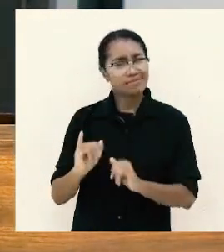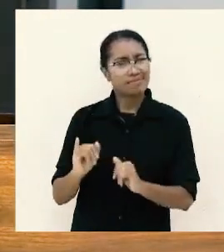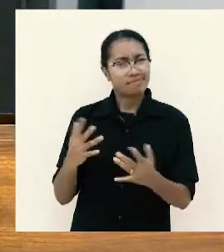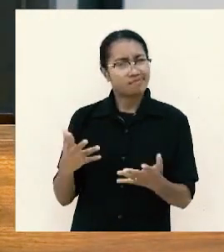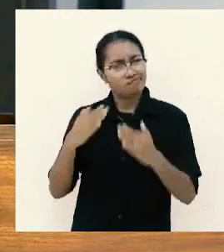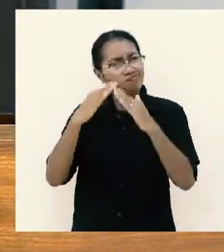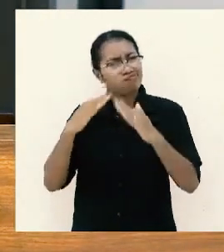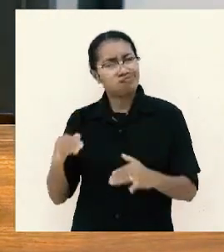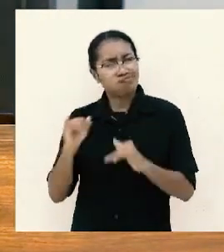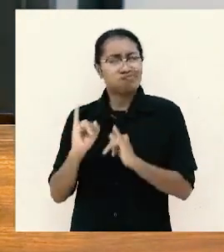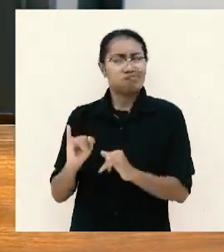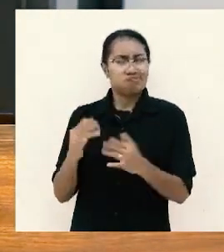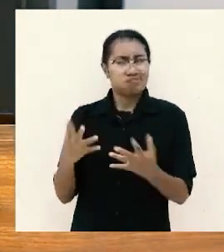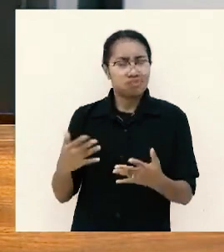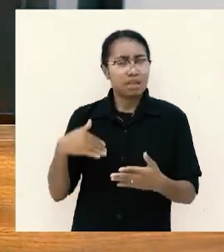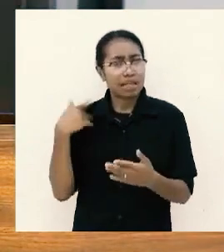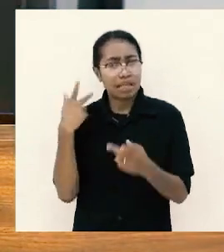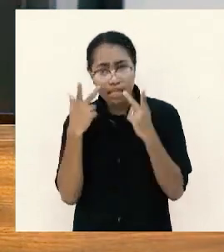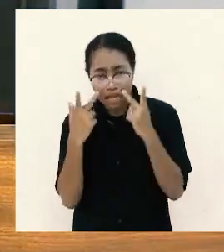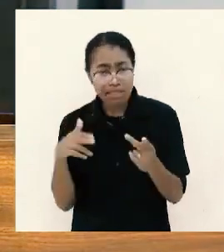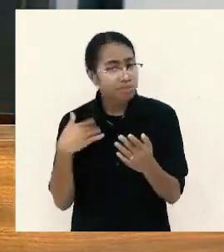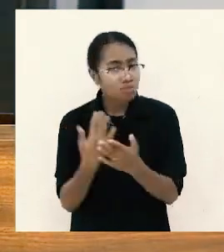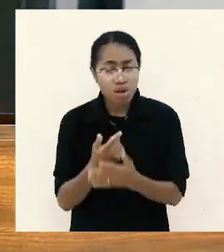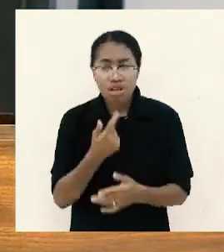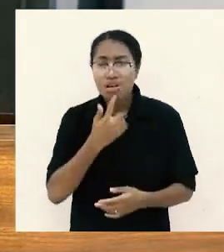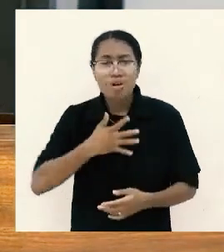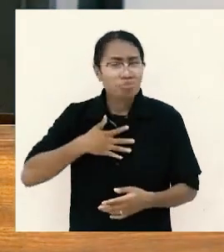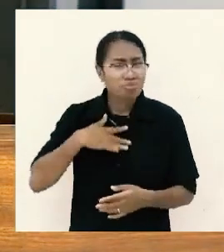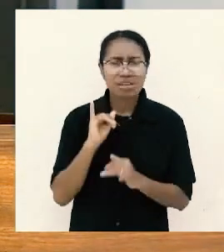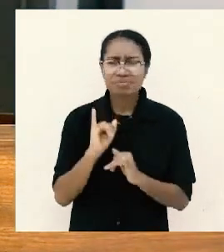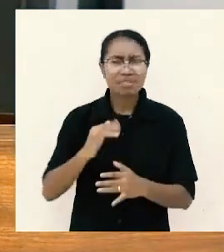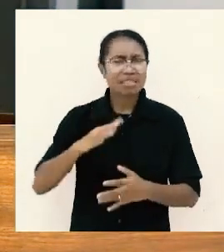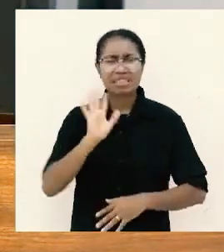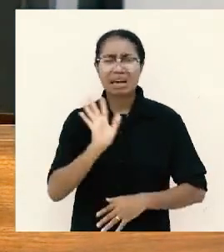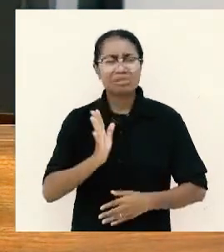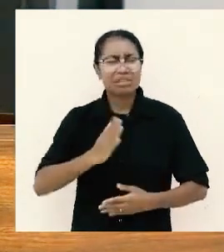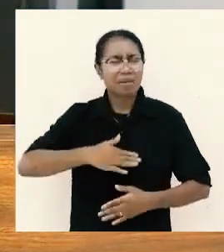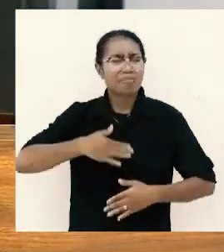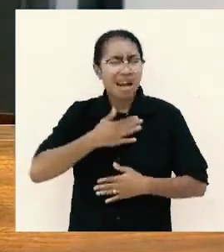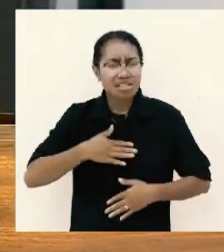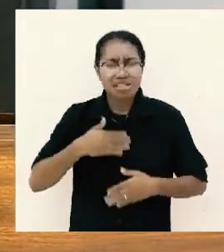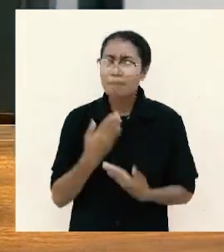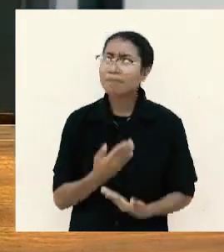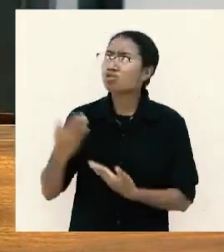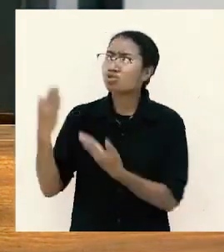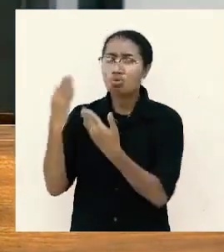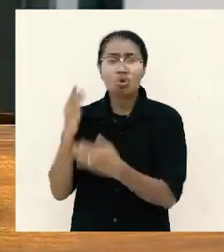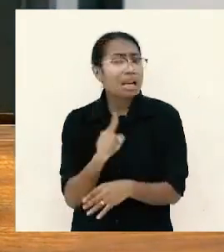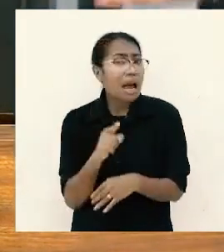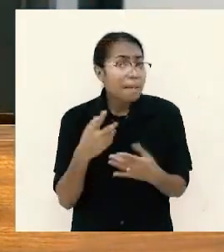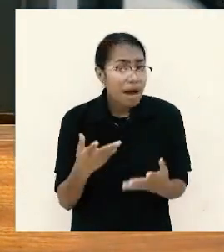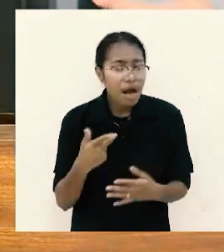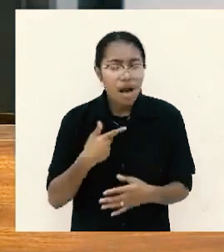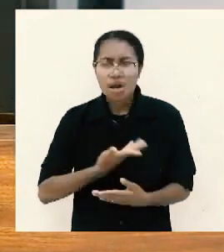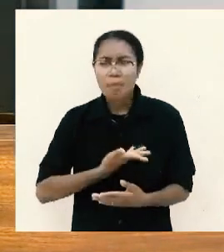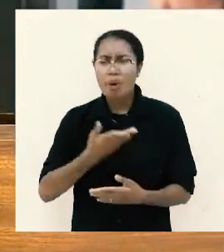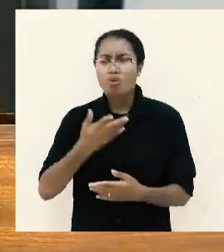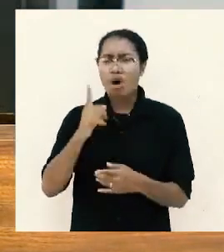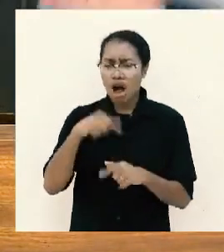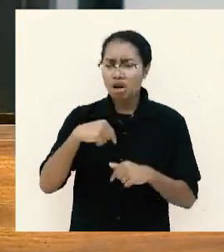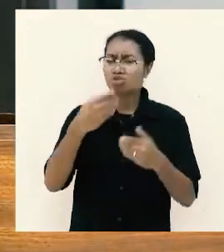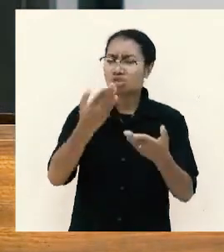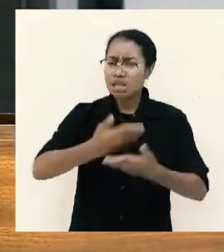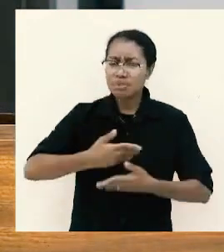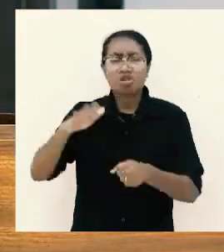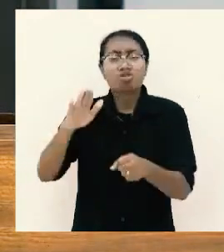rumahnya melihat semua yang dia punya dia menjadi tidak bisa bersyukur karena yang mau apa lagi harus diterima harus